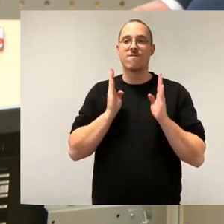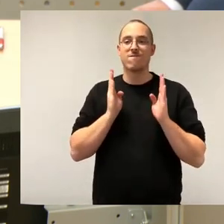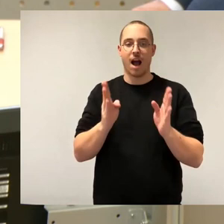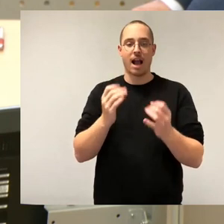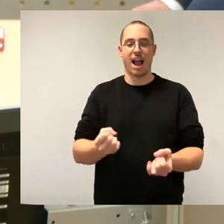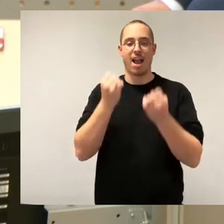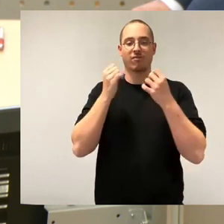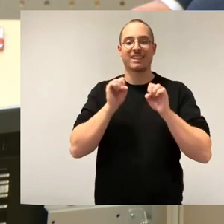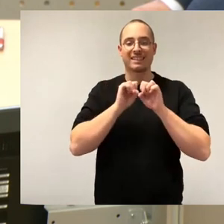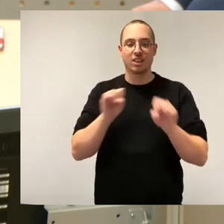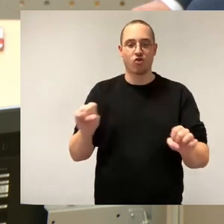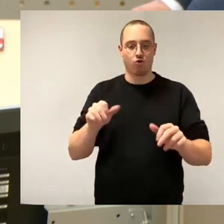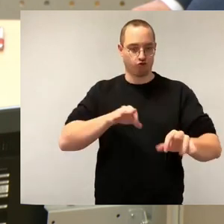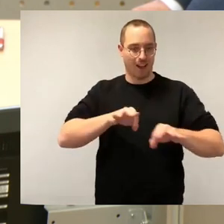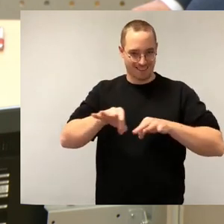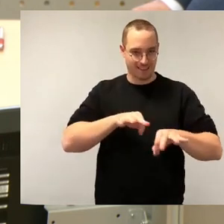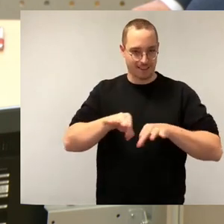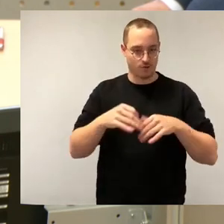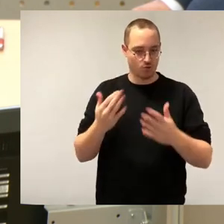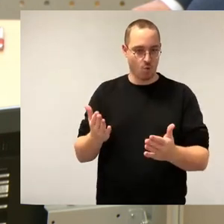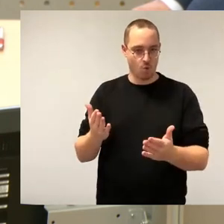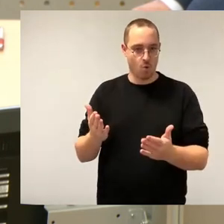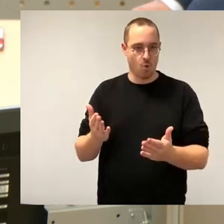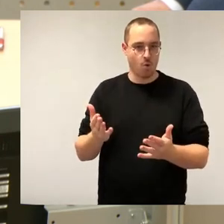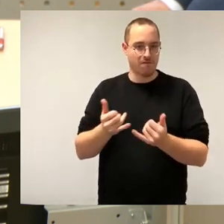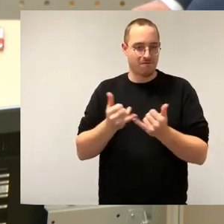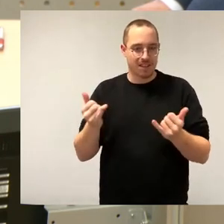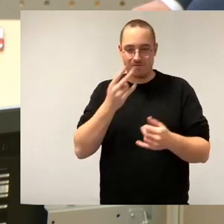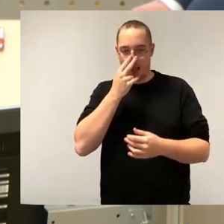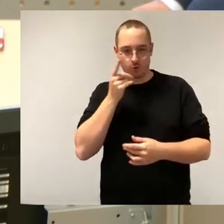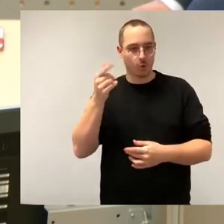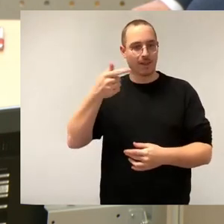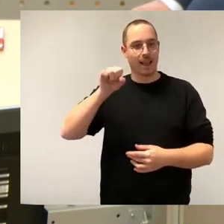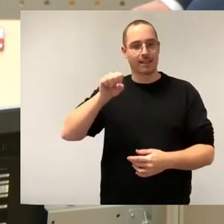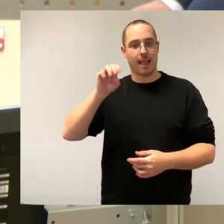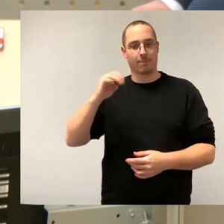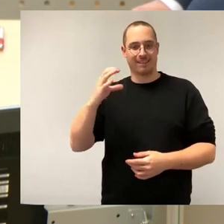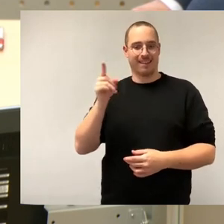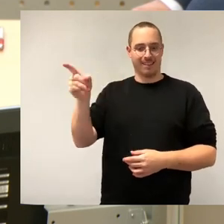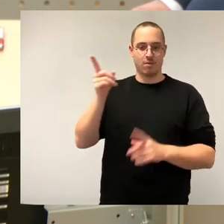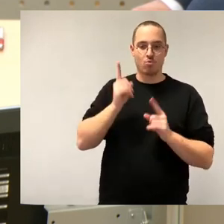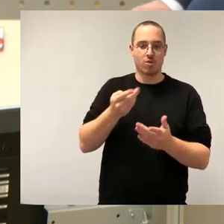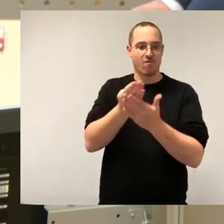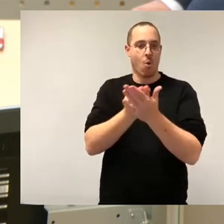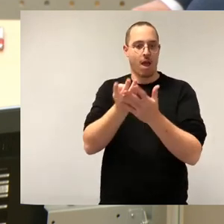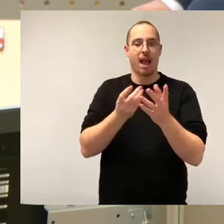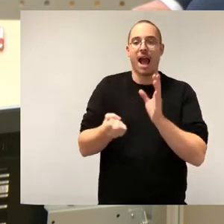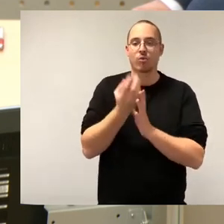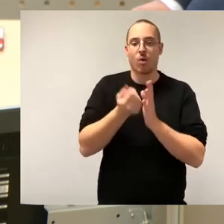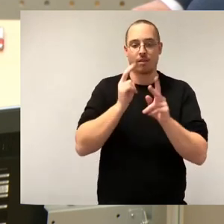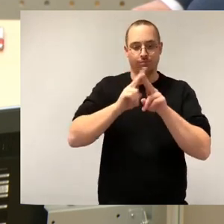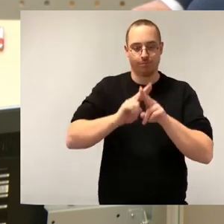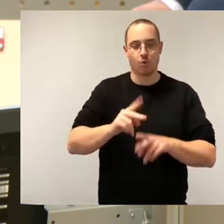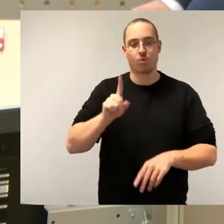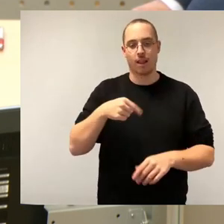im Ausschuss im Hinblick auf die Ansiedlung von TSMC zu aktualisieren und auch dem Stadtrat vorzulegen. Und